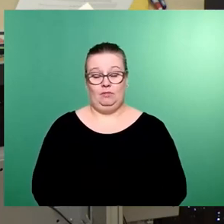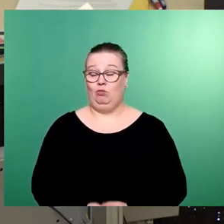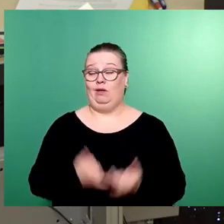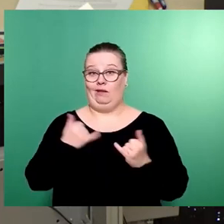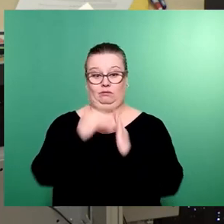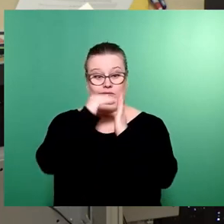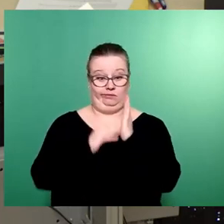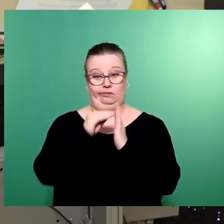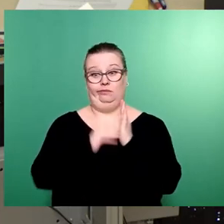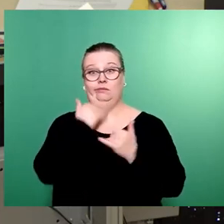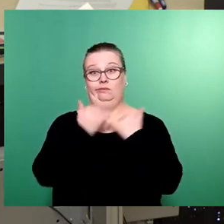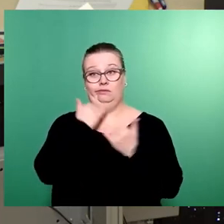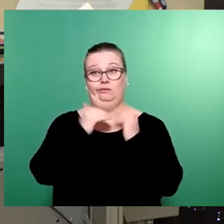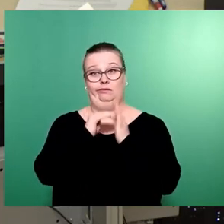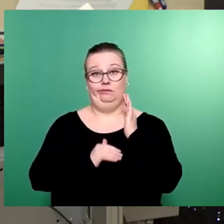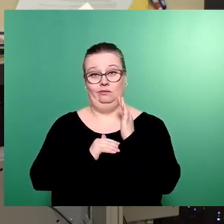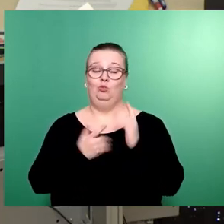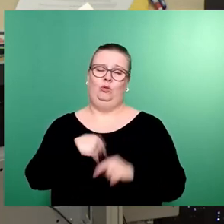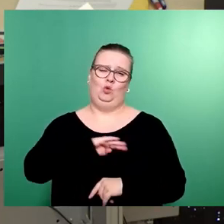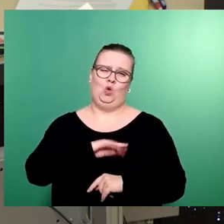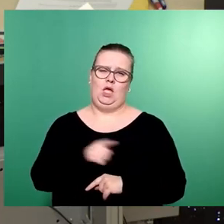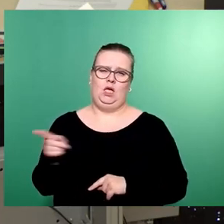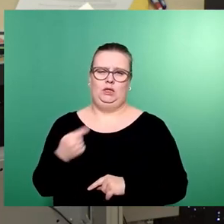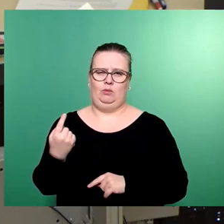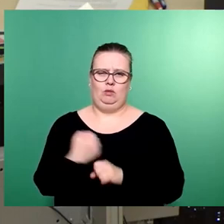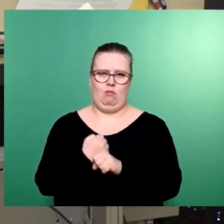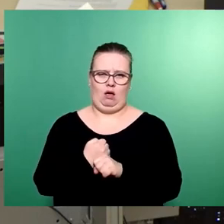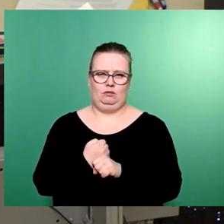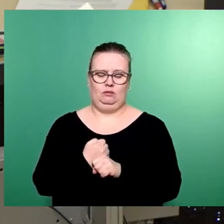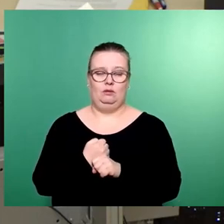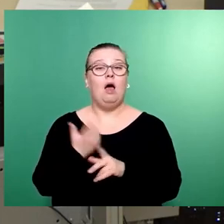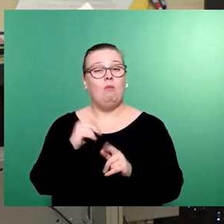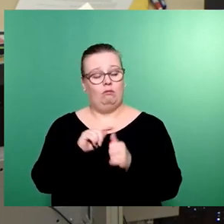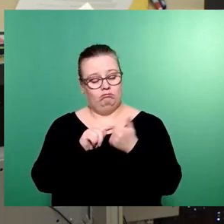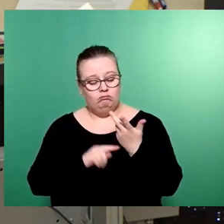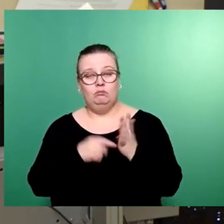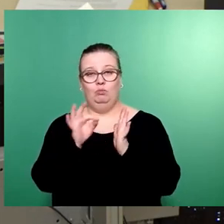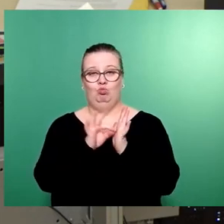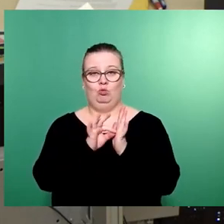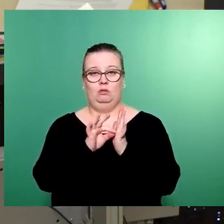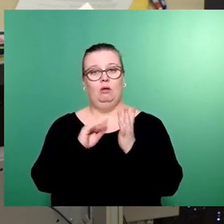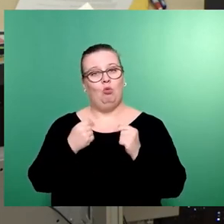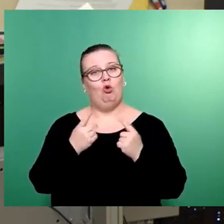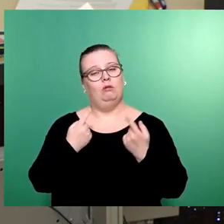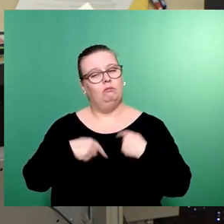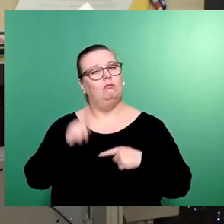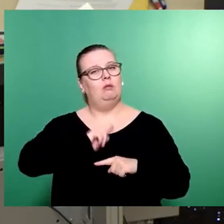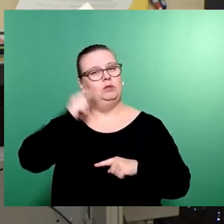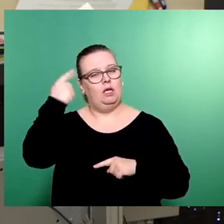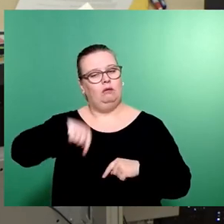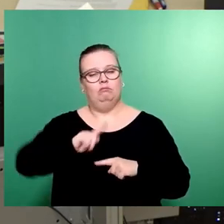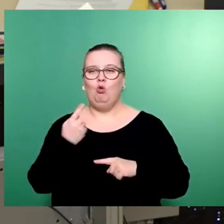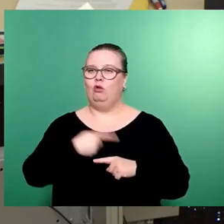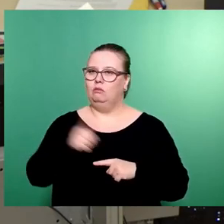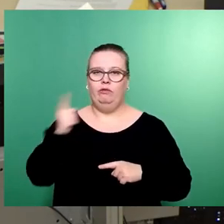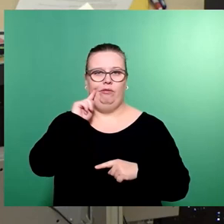fortsetzen, das werden sicherlich meine Kolleginnen und Kollegen noch tun, aber das sind alles Punkte, die eigentlich doch hier im Rat auf breiteste